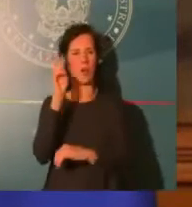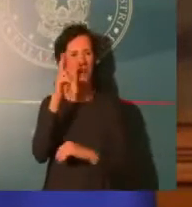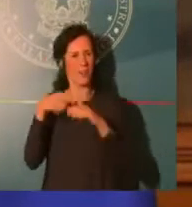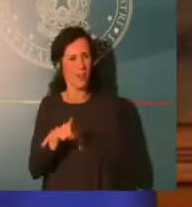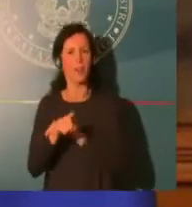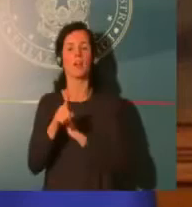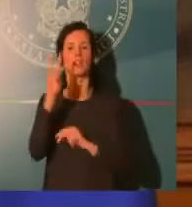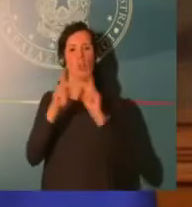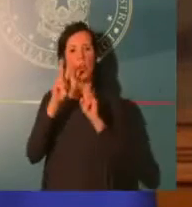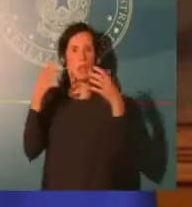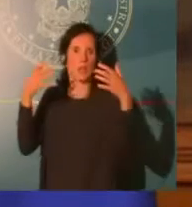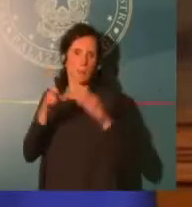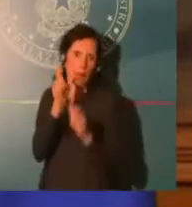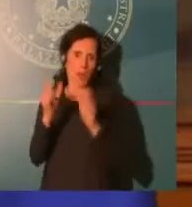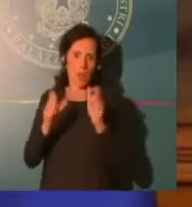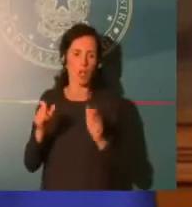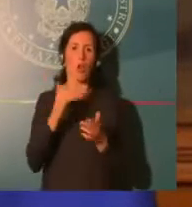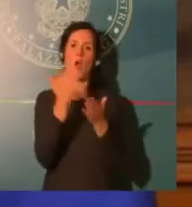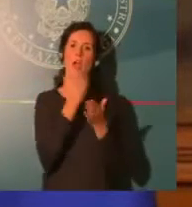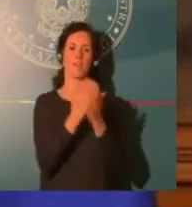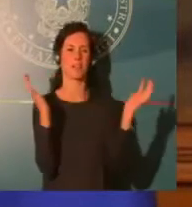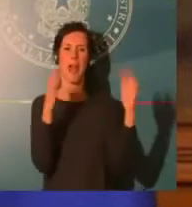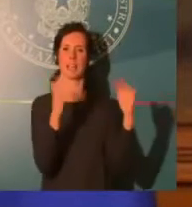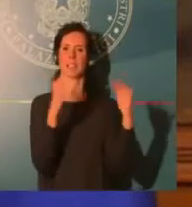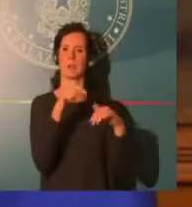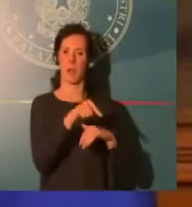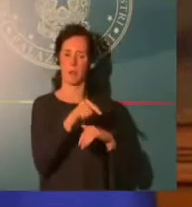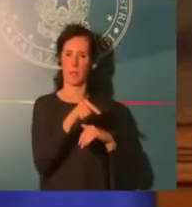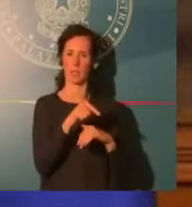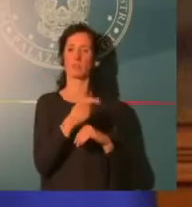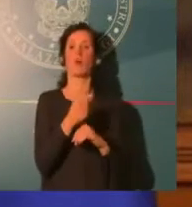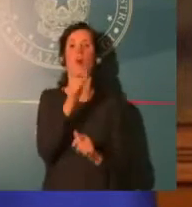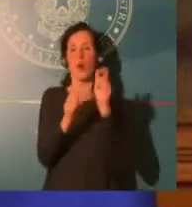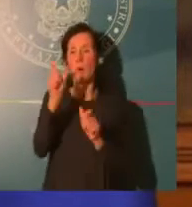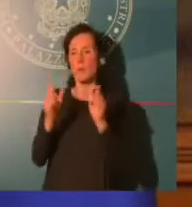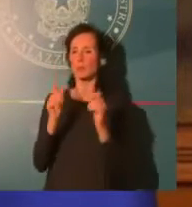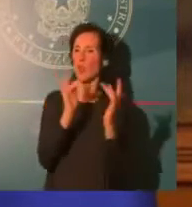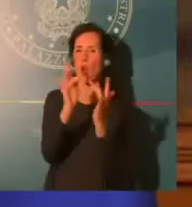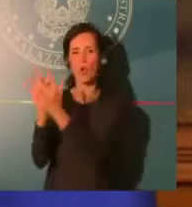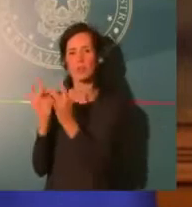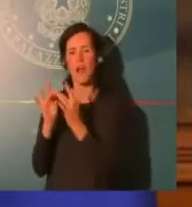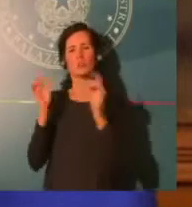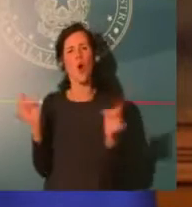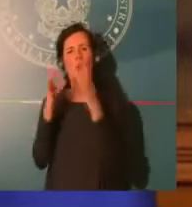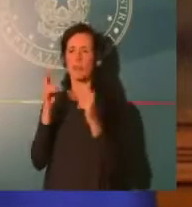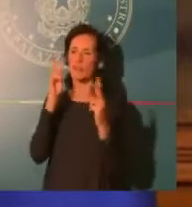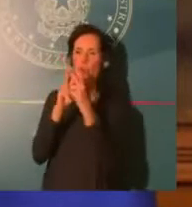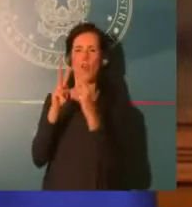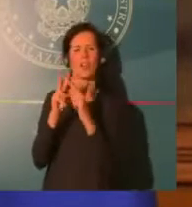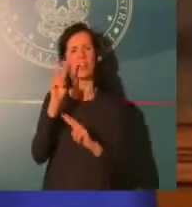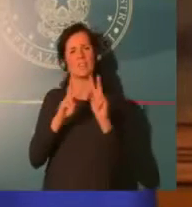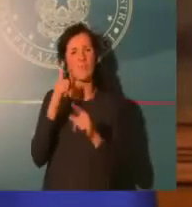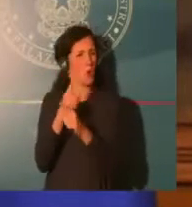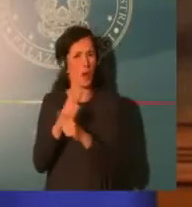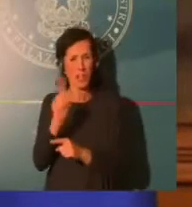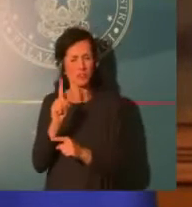non necessarie e in questo modo anche alleggerire il sistema dei tracciamenti dei positivi e degli stretti